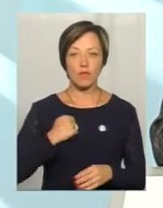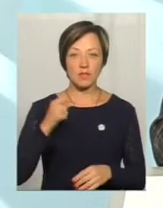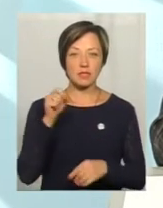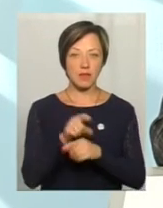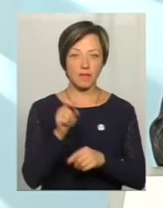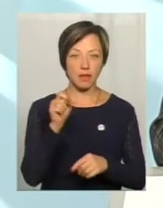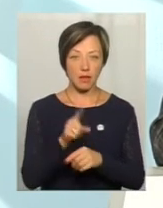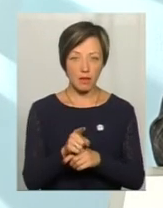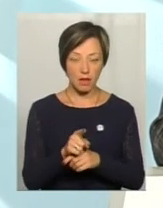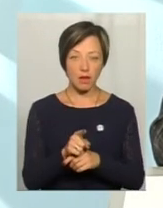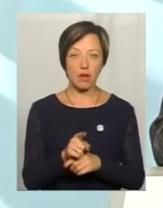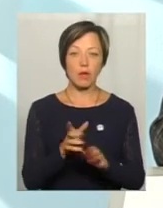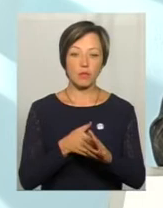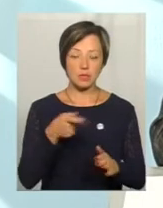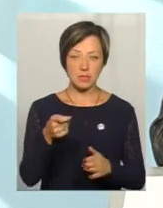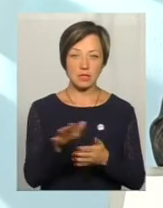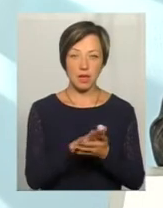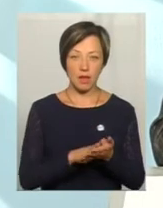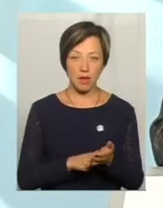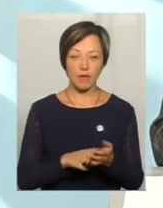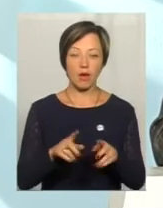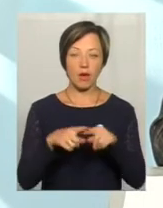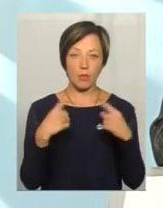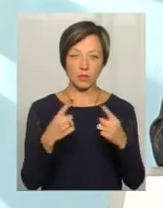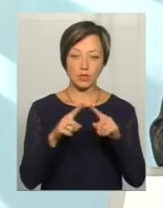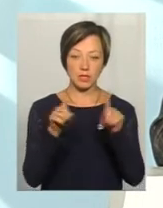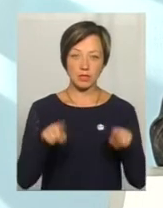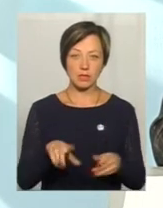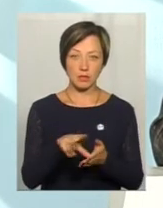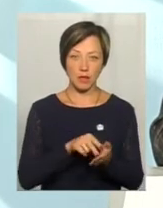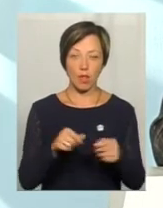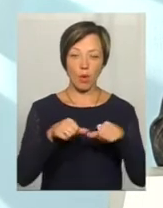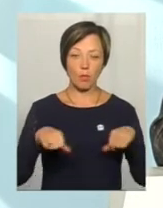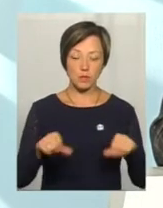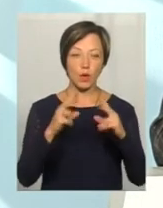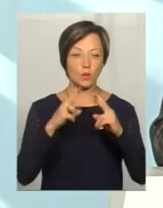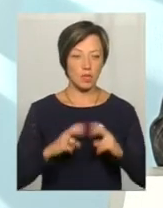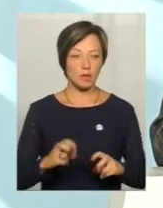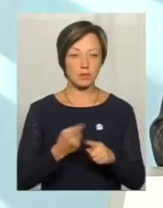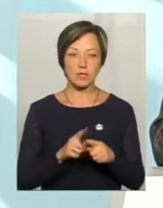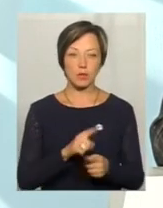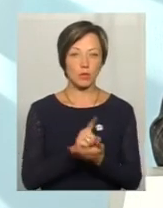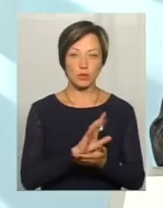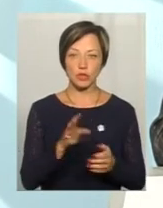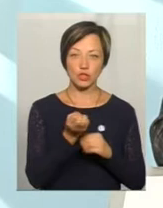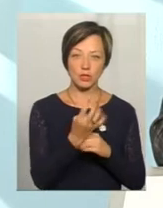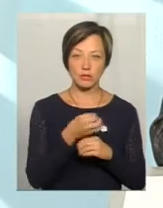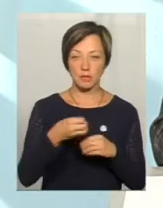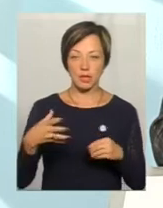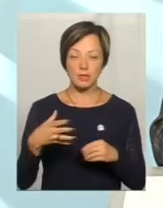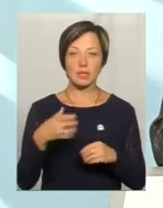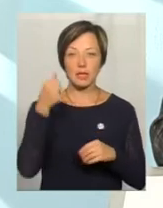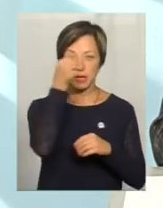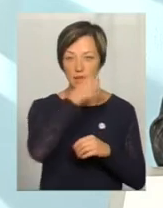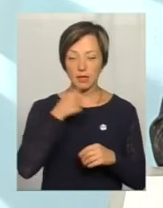завдання, подавайте заяву встановленого зразка на комісію, ми розглянемо, і це не обов'язково 14-15 рік. 14